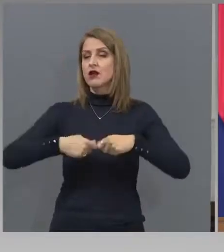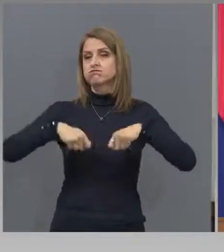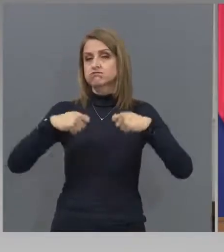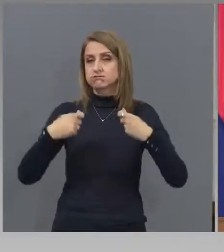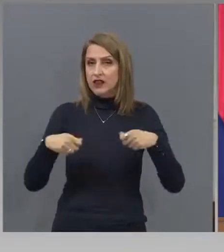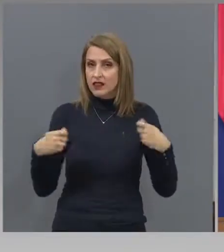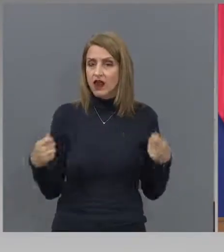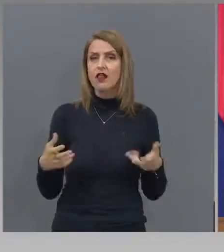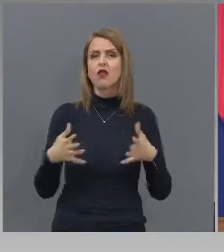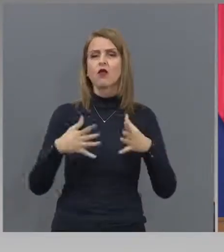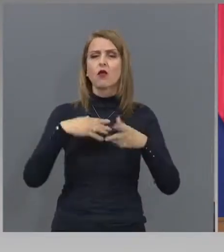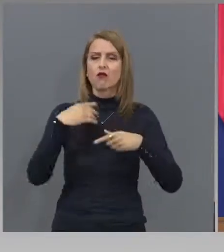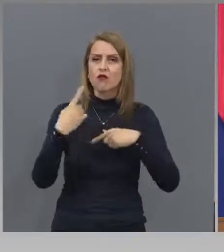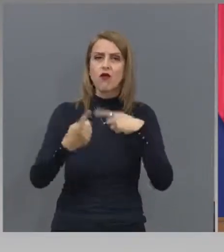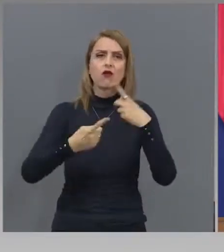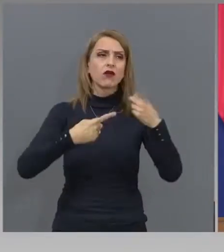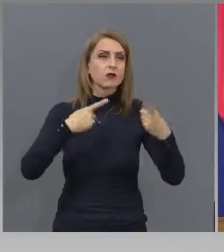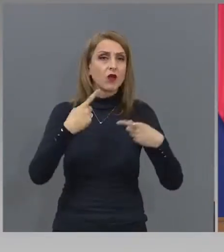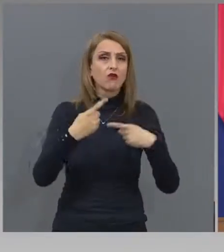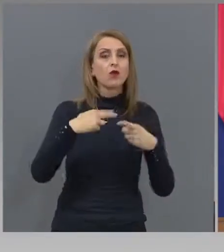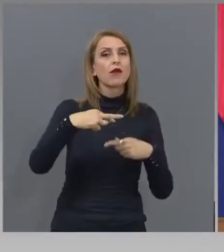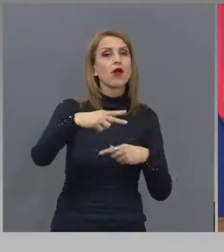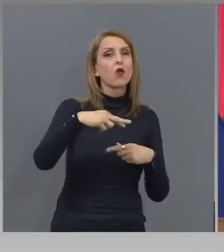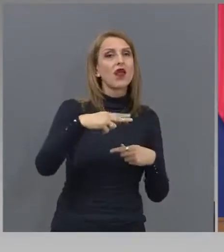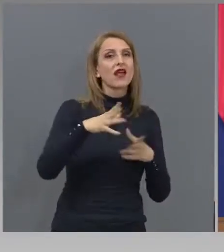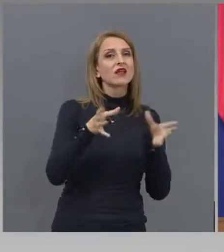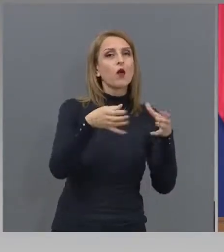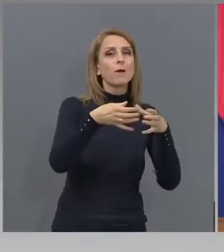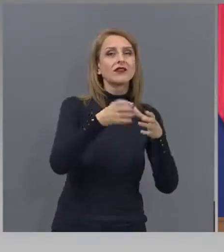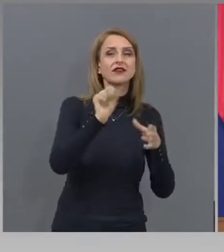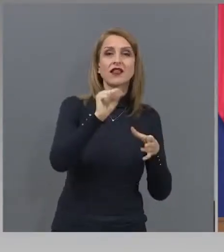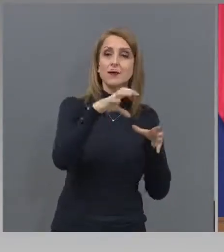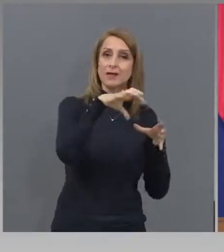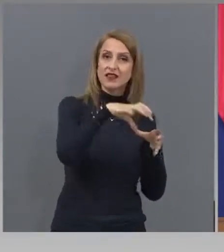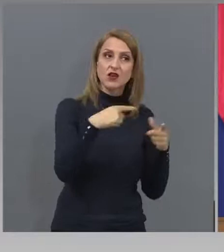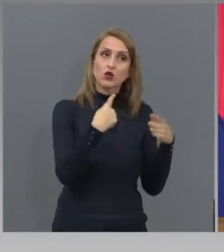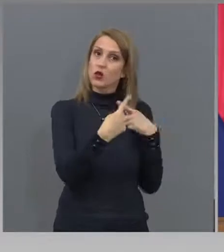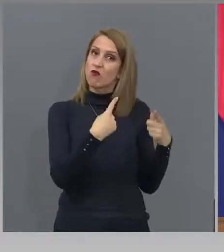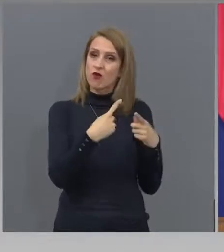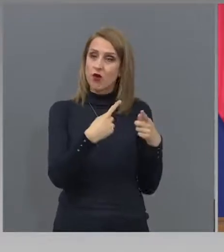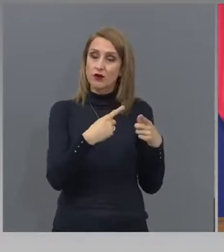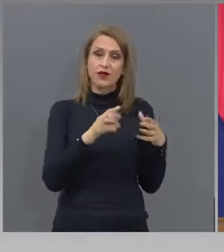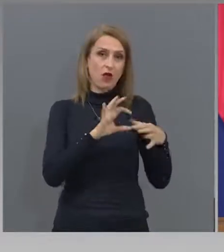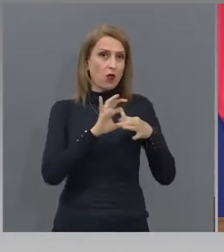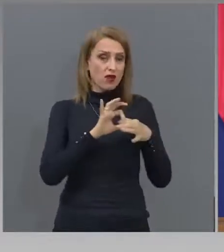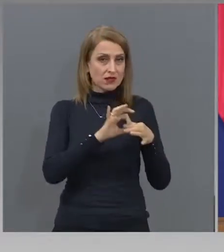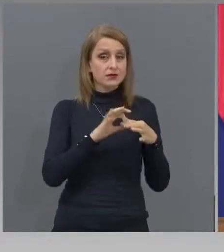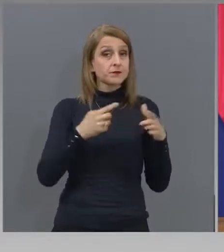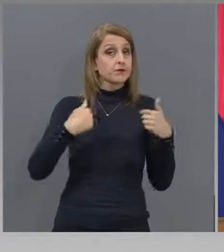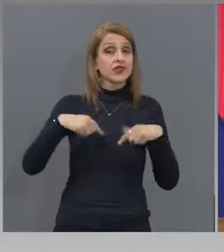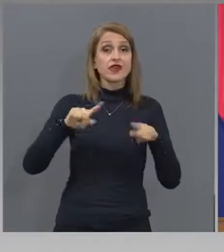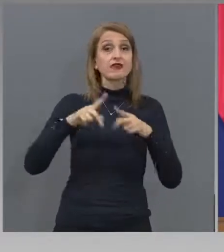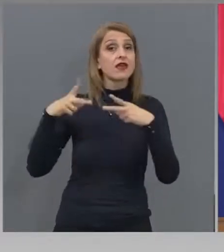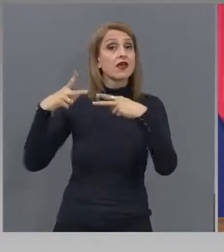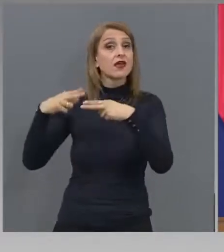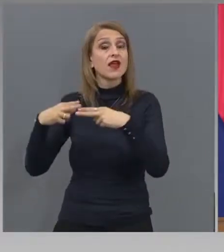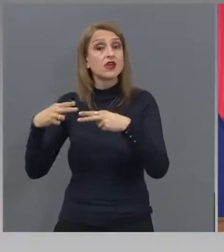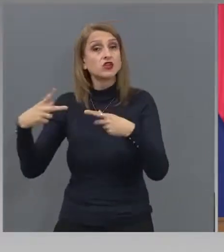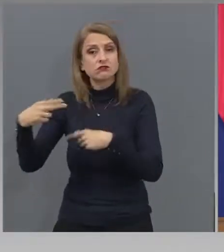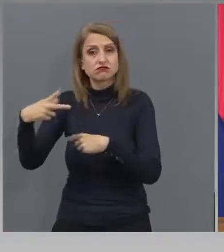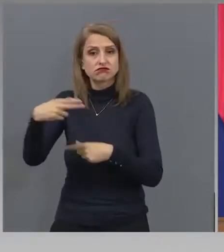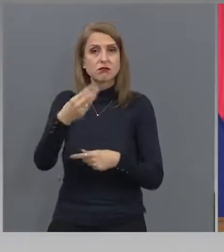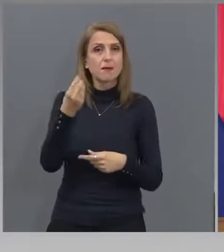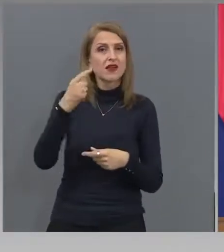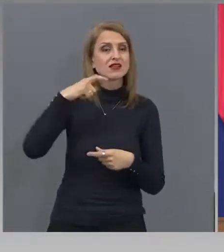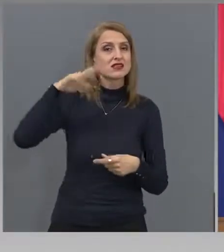колегите от обедените патриоти. Факт е, че не режеме и по никакъв начин парите за отбрана. И